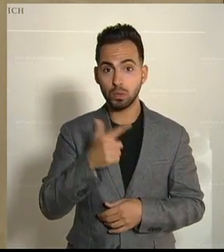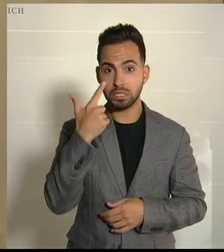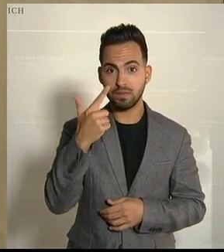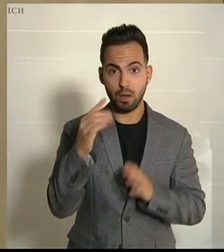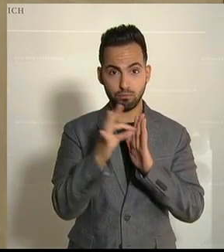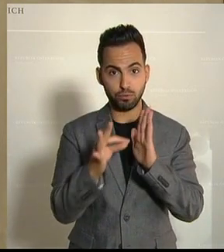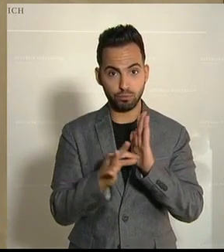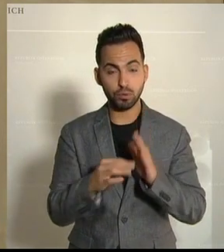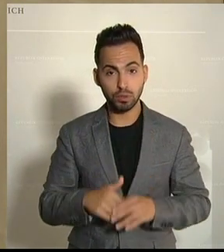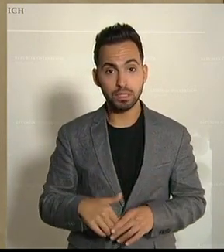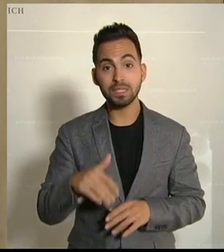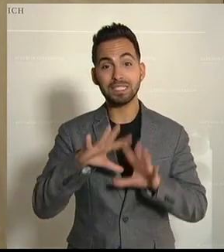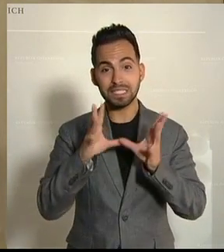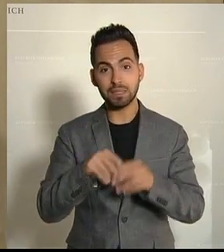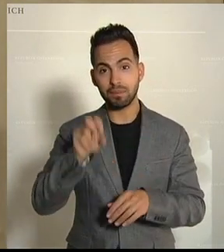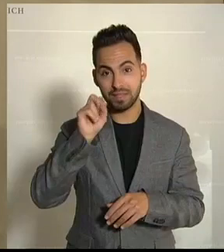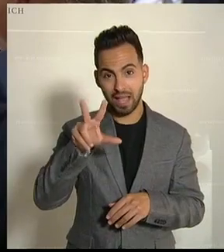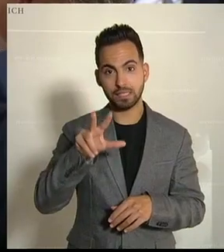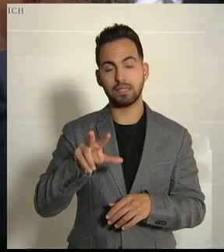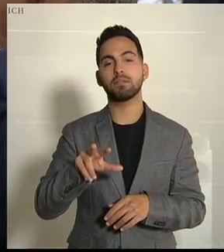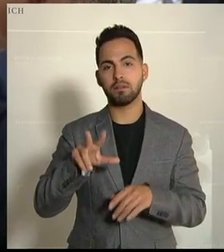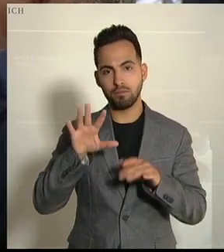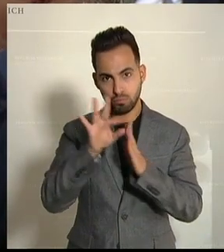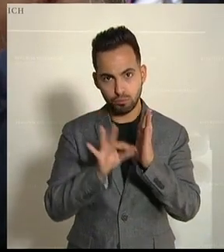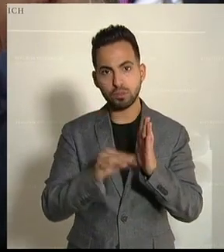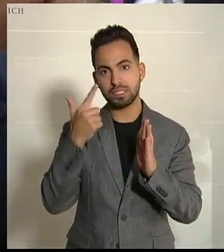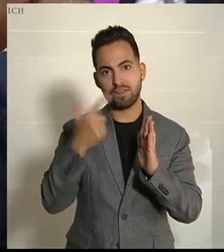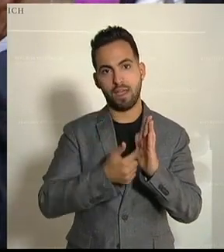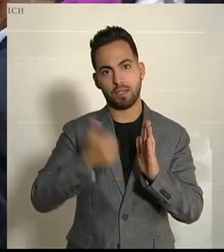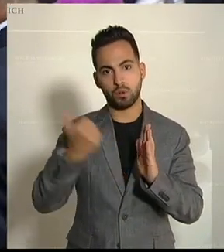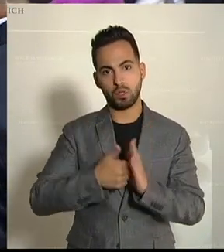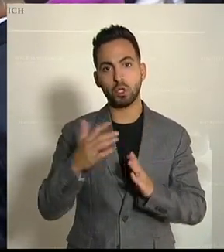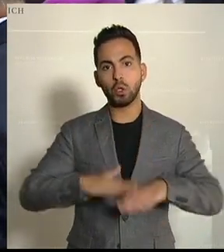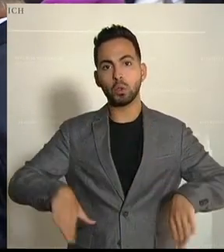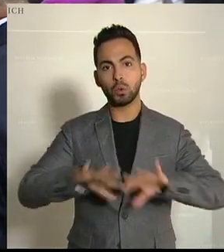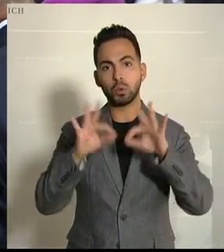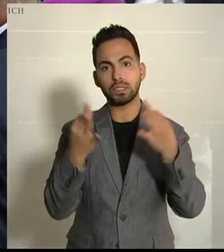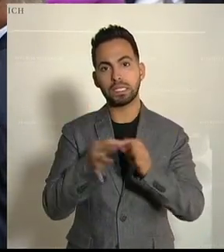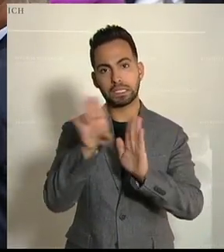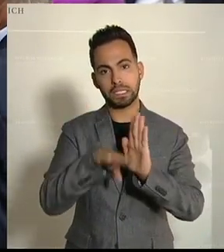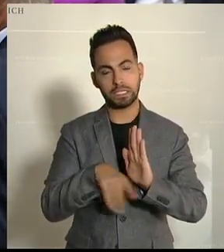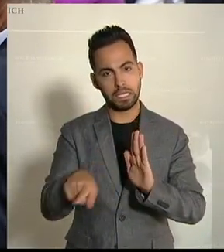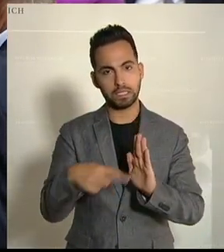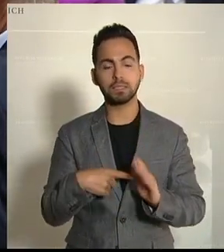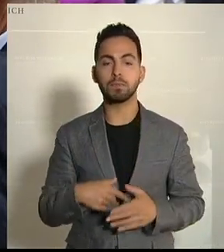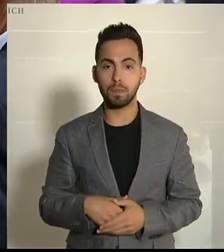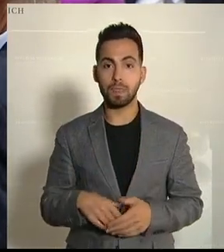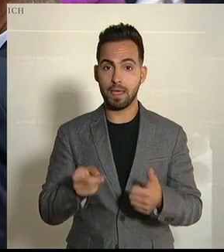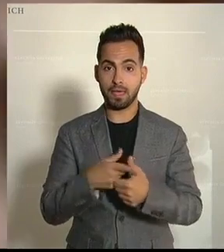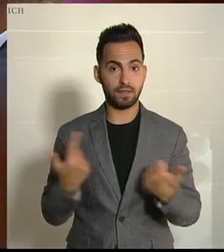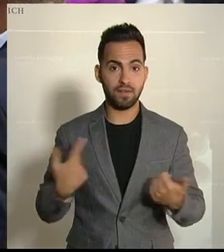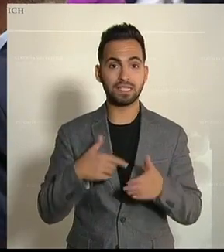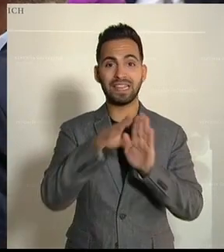Punkte von 13 abgeänderten Punkten im Grundsatzgesetz hier kritisiert worden. Nämlich einmal ein